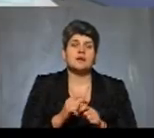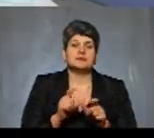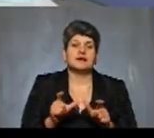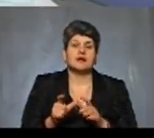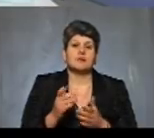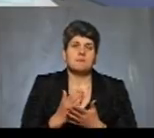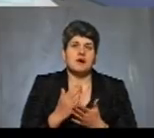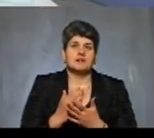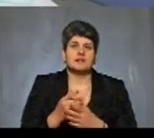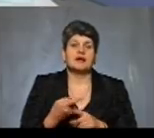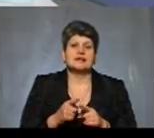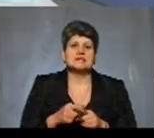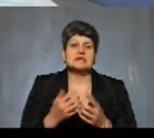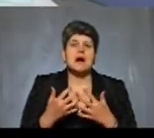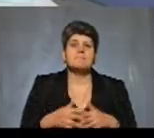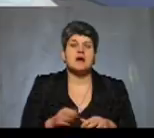ці фіскальні апарати?